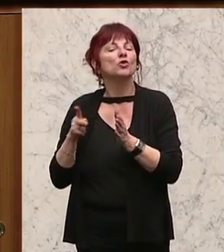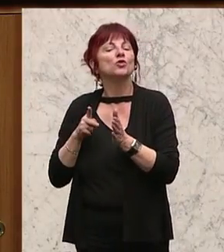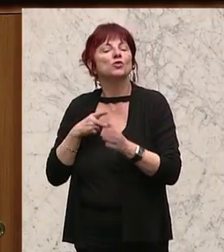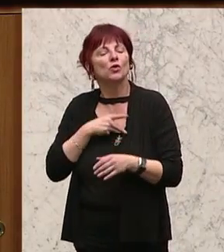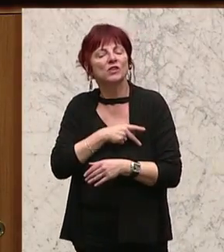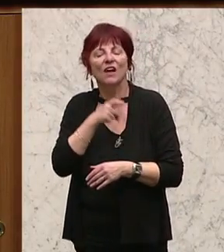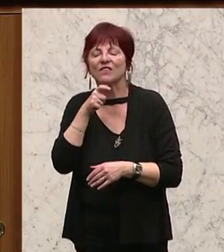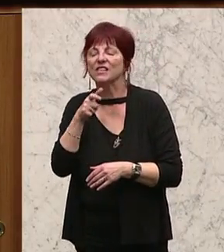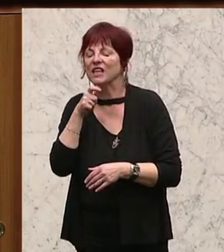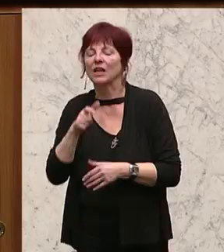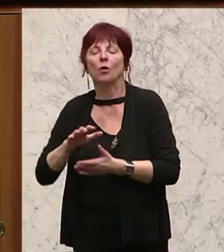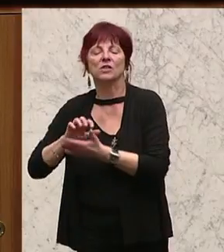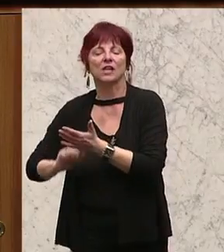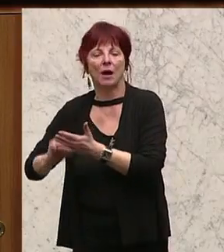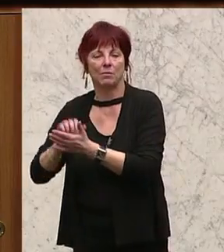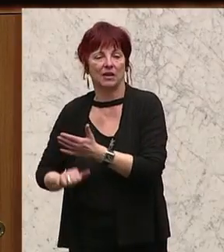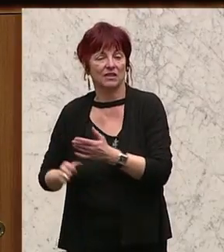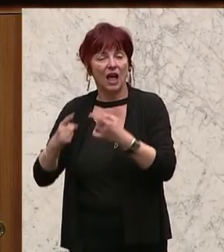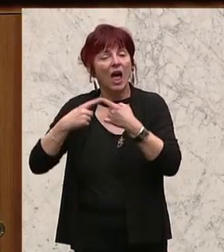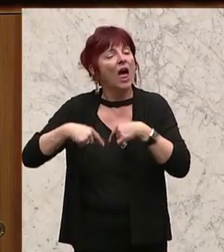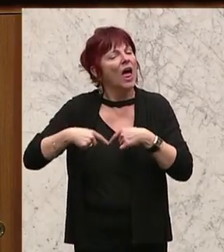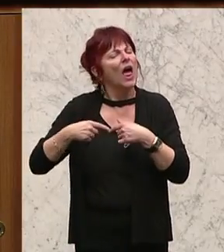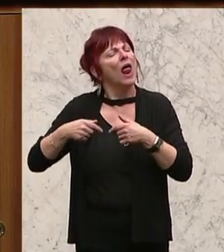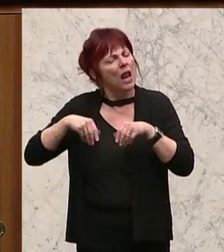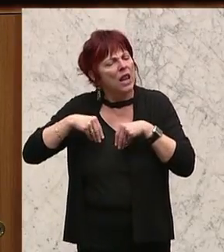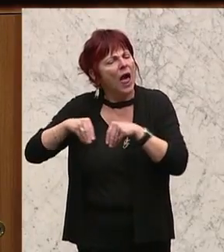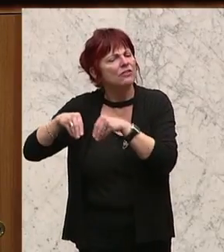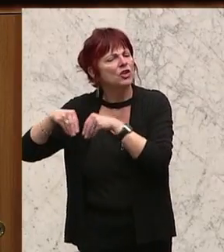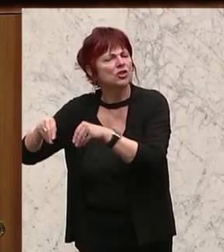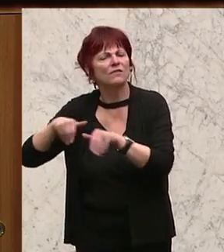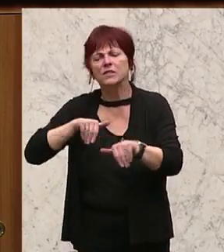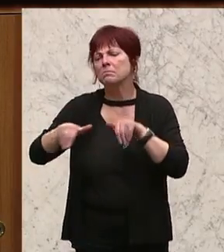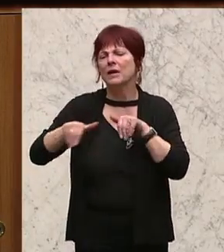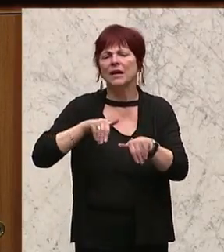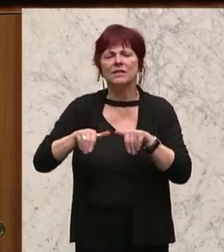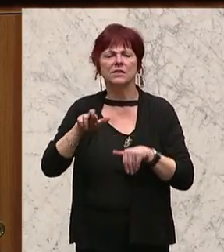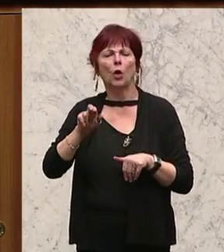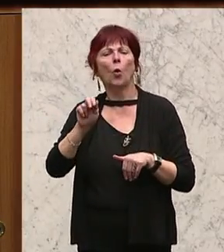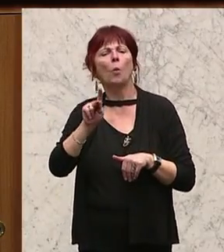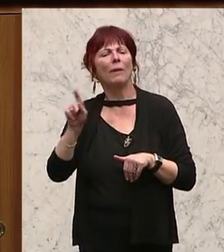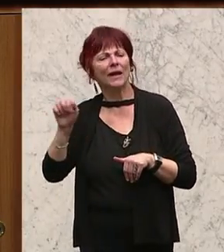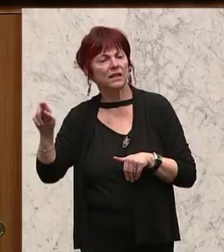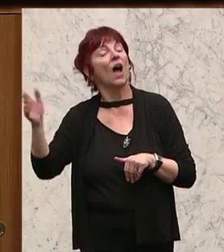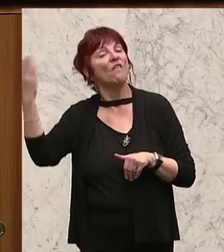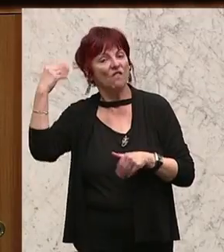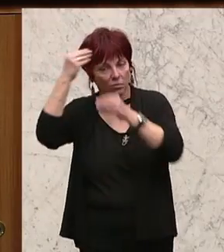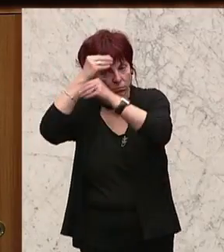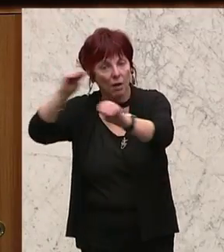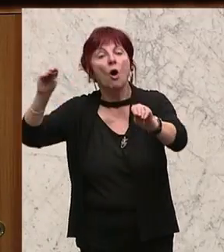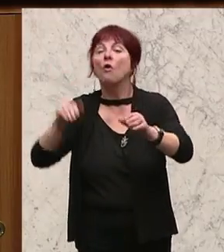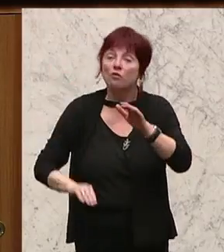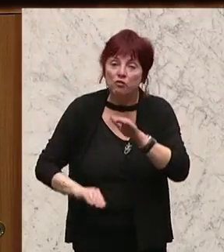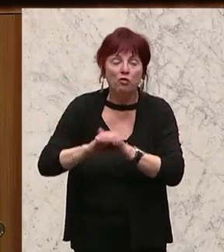davon, dass der Landwirtschaftsminister Ruprechter und auch die ÖVP-Vertreter groß angekündigt haben, es wird für alle der volle Rabatt, also ein Quartal der